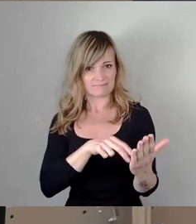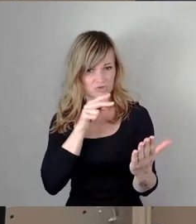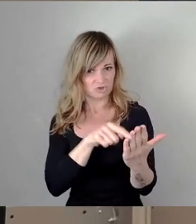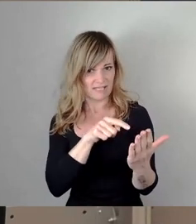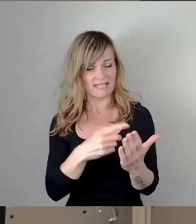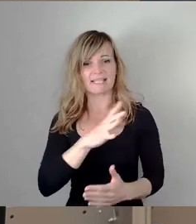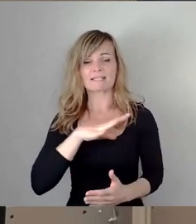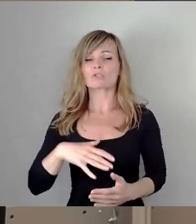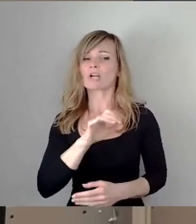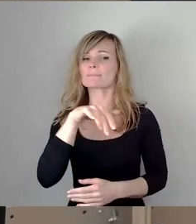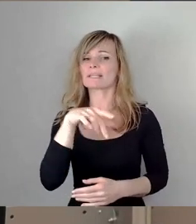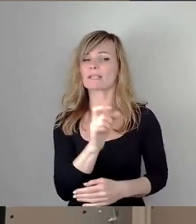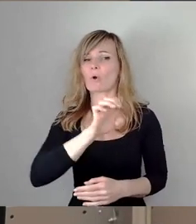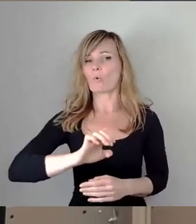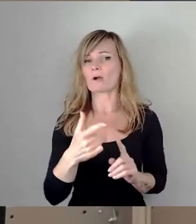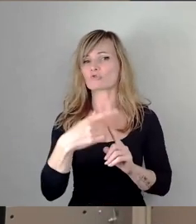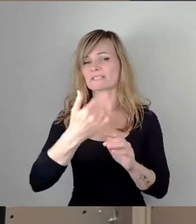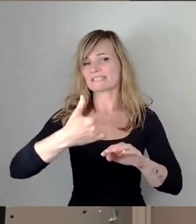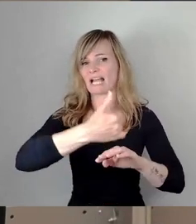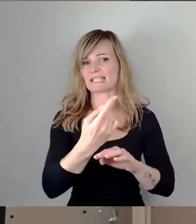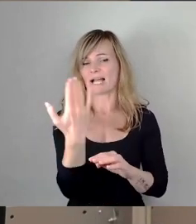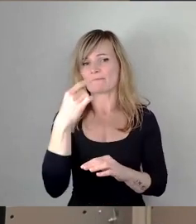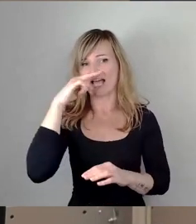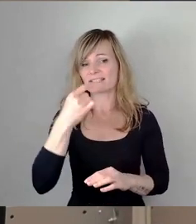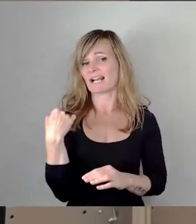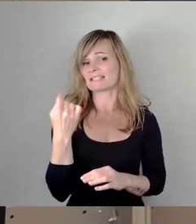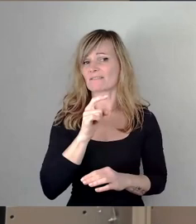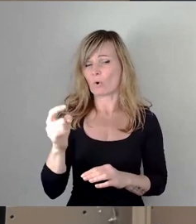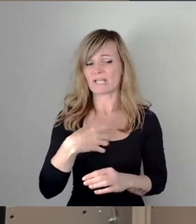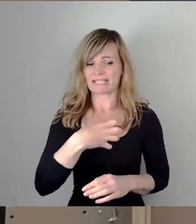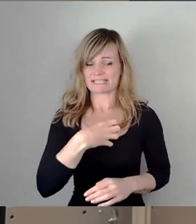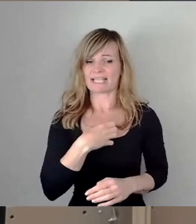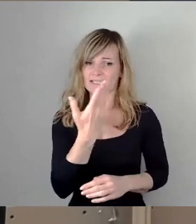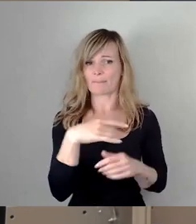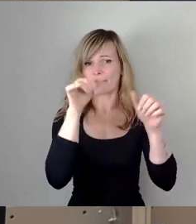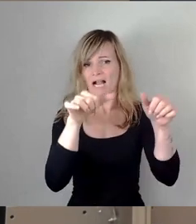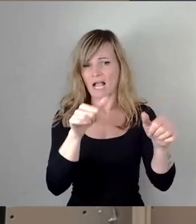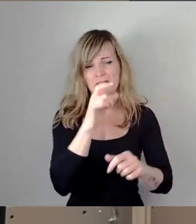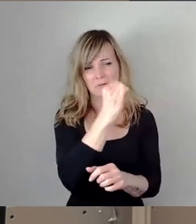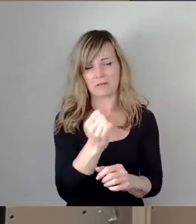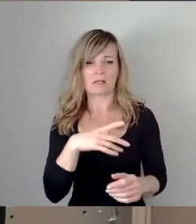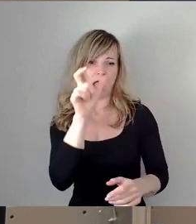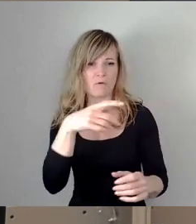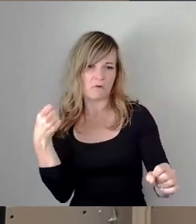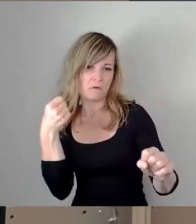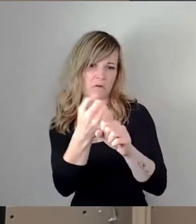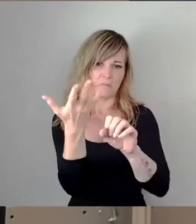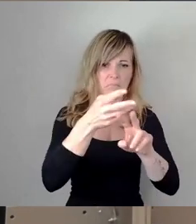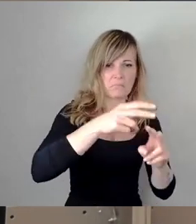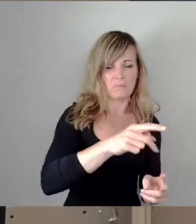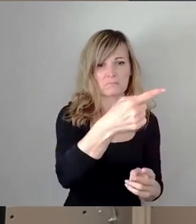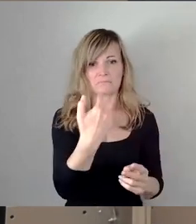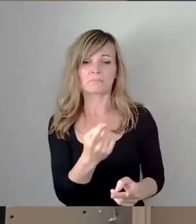-Europa-Spitzenkandidat war am Freitag vergangene Woche in Dresden beim Plakatieren zusammengeschlagen worden. Er erlitt